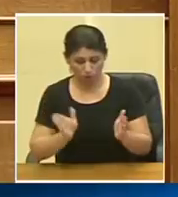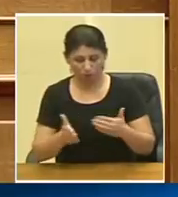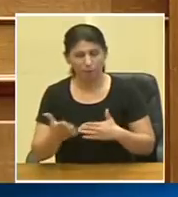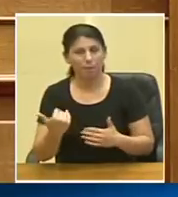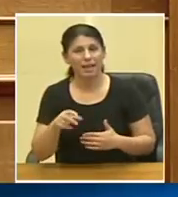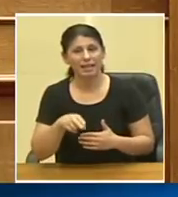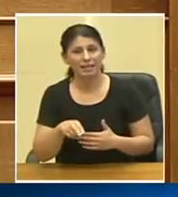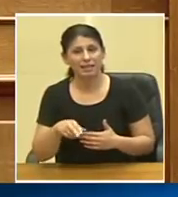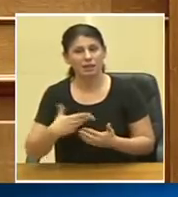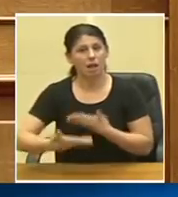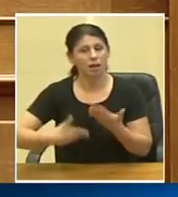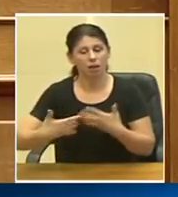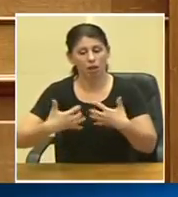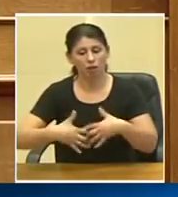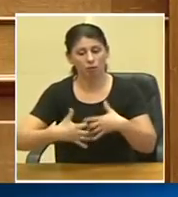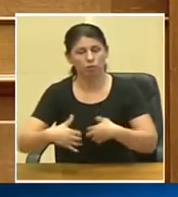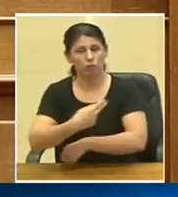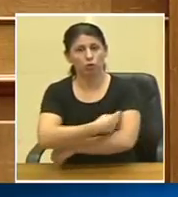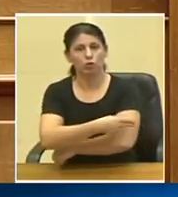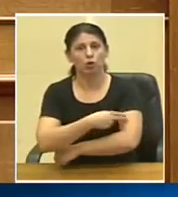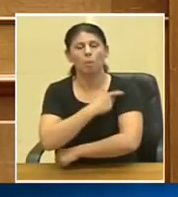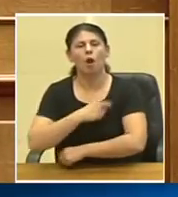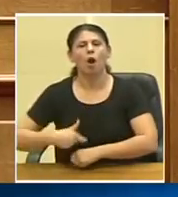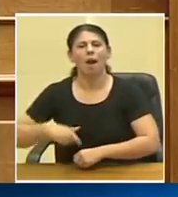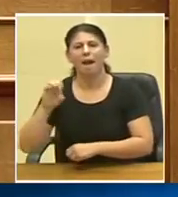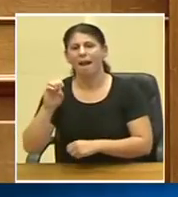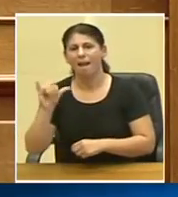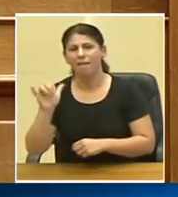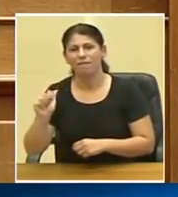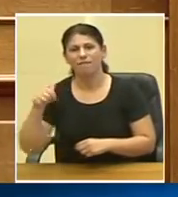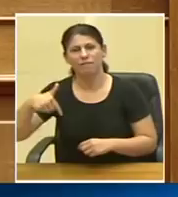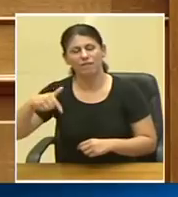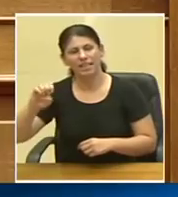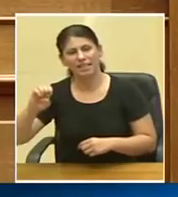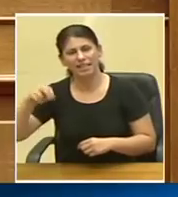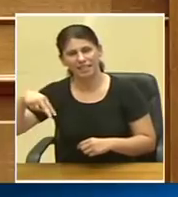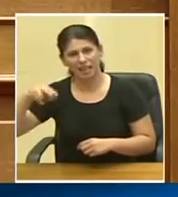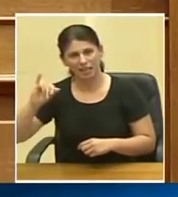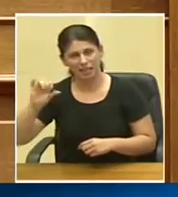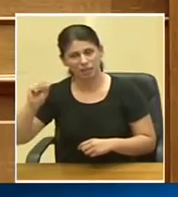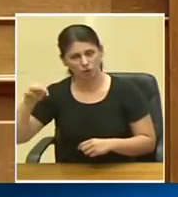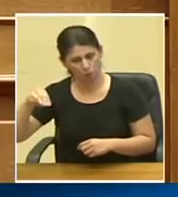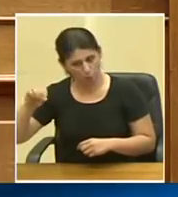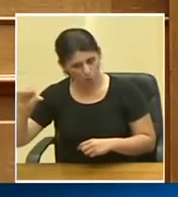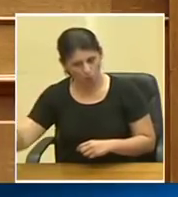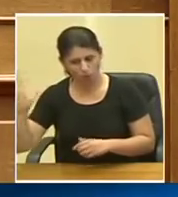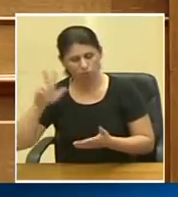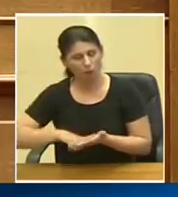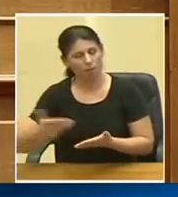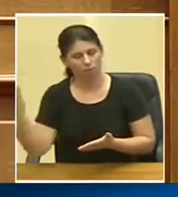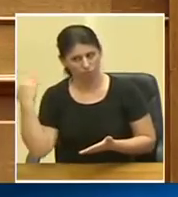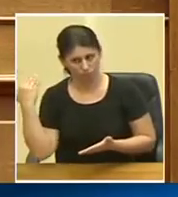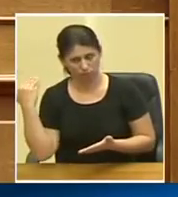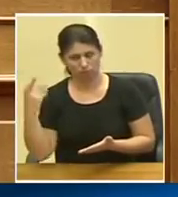την ανανέωση εξοπλισμού στο Νοσοκομείο Ευαγγελισμός ύψους 8,5 εκατομμυρίων ευρώ, το έχουμε κυρώσει πριν από λίγο καιρό.